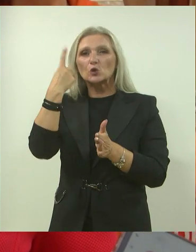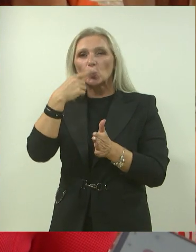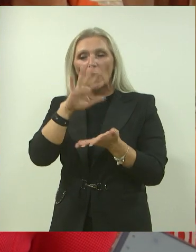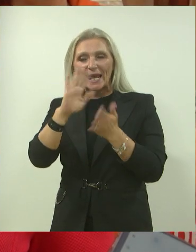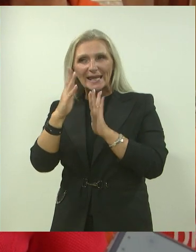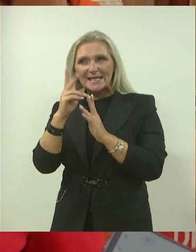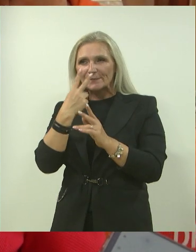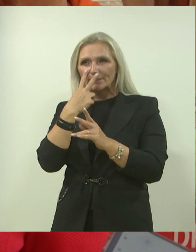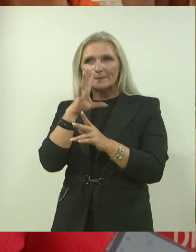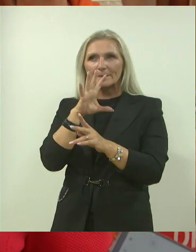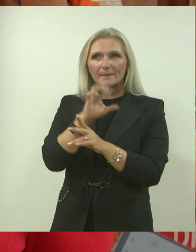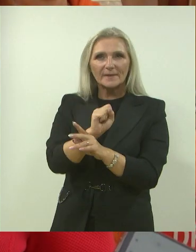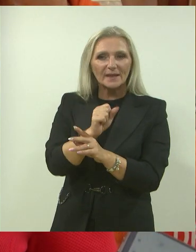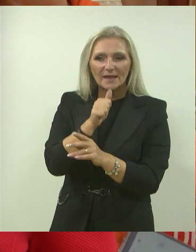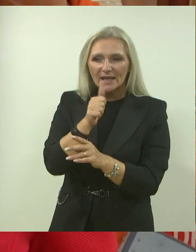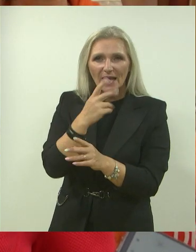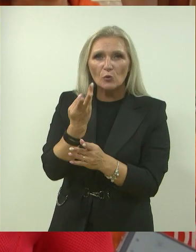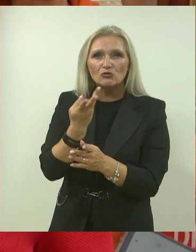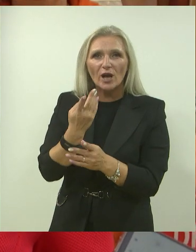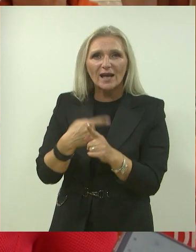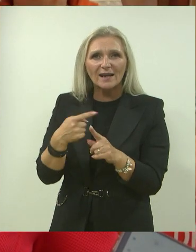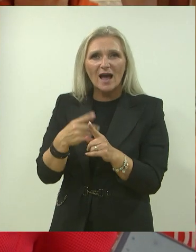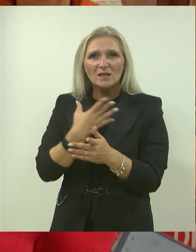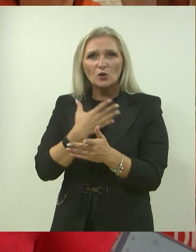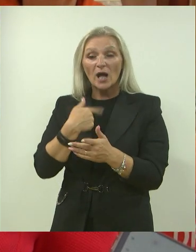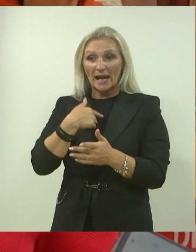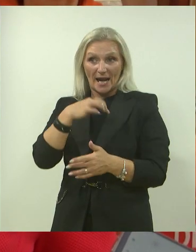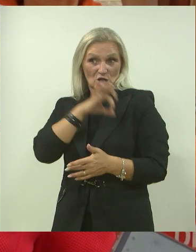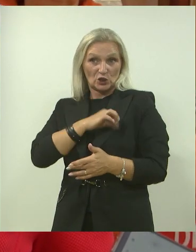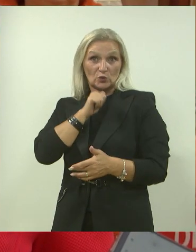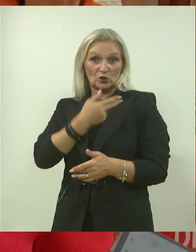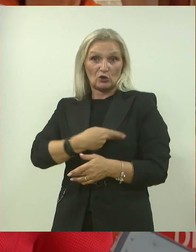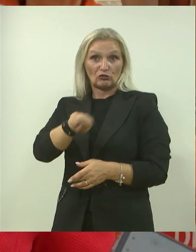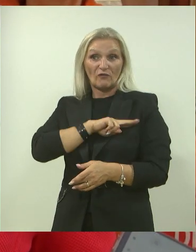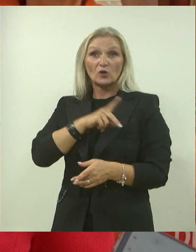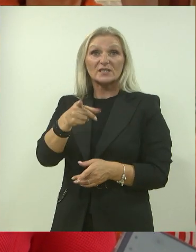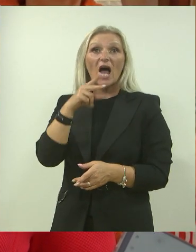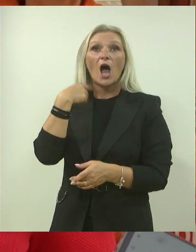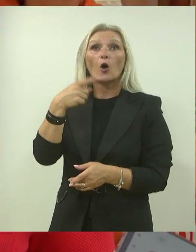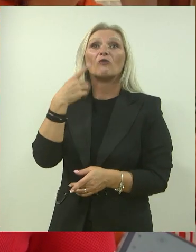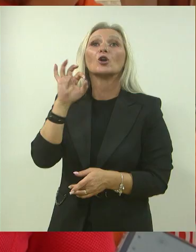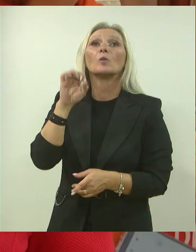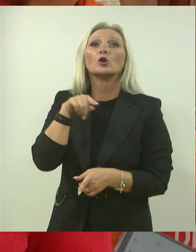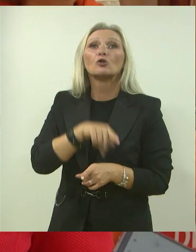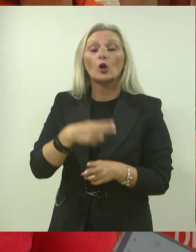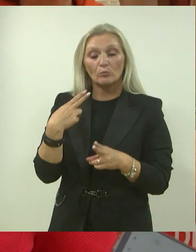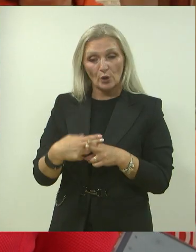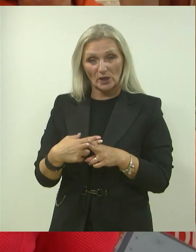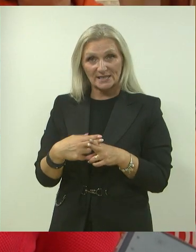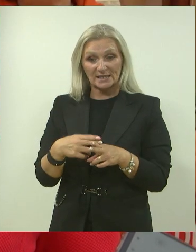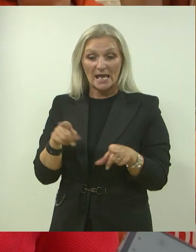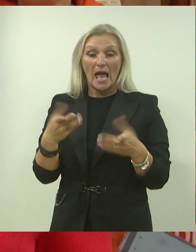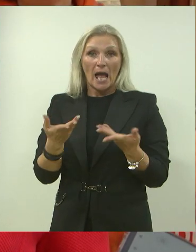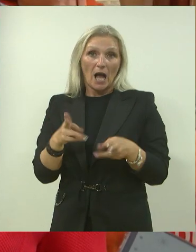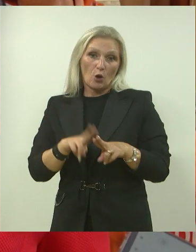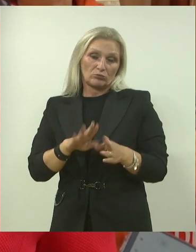nevidljivih simptoma i naša je dužnost i prvenstvena odgovornost da progovoremo o toj bolesti, kako bi